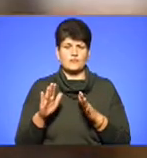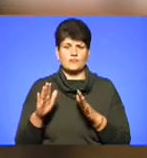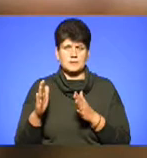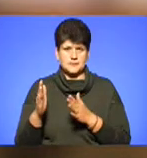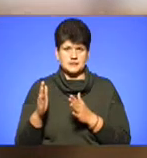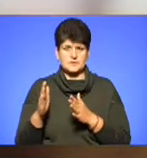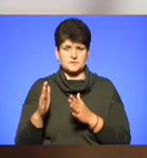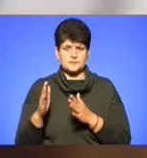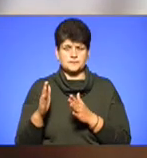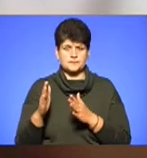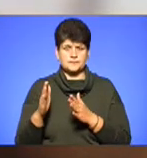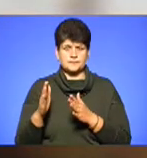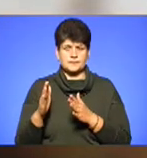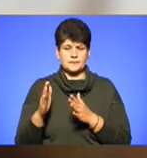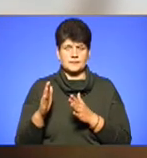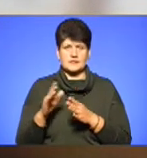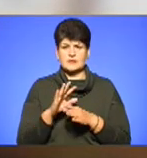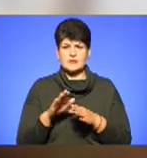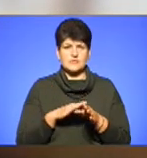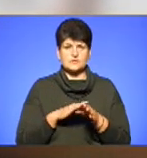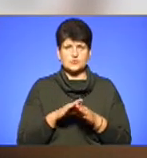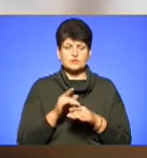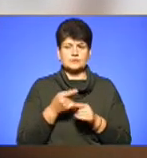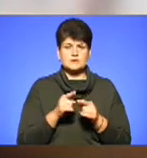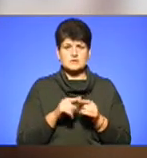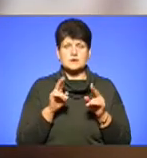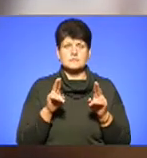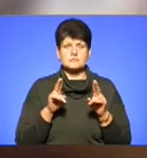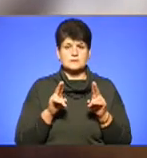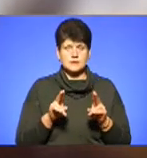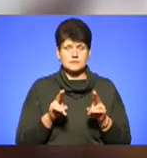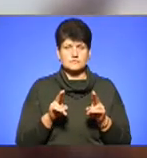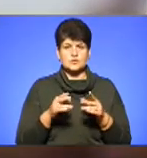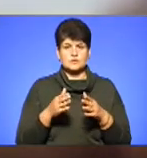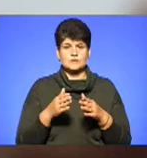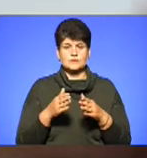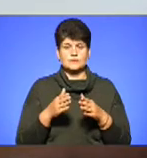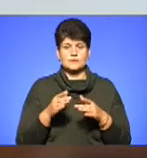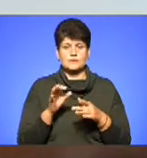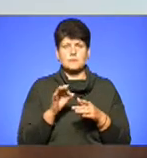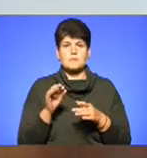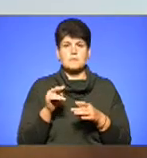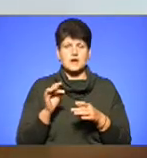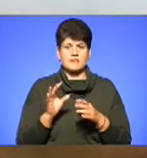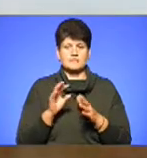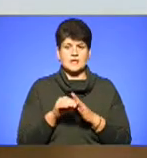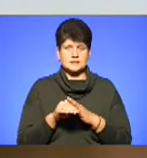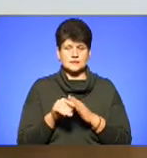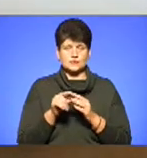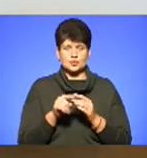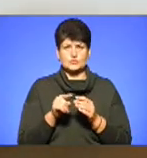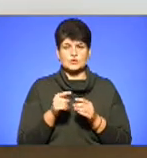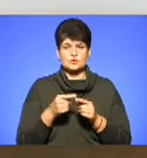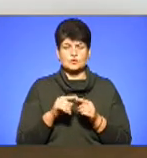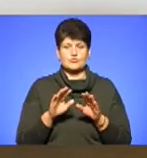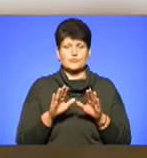що, не дотримуючись якраз санітарних правил, розривів привнесені на цьому. От так, як тут, навіть в